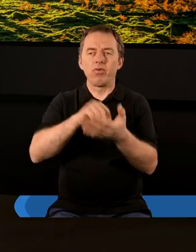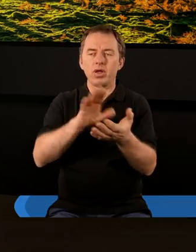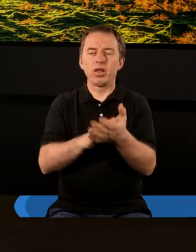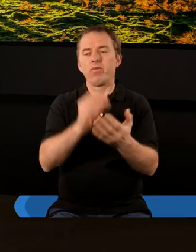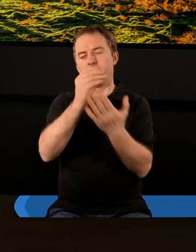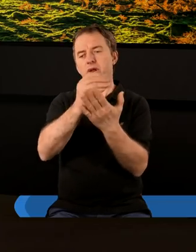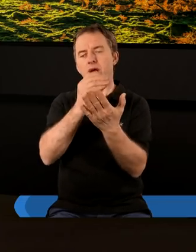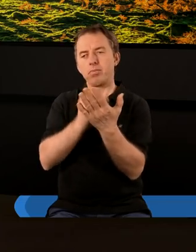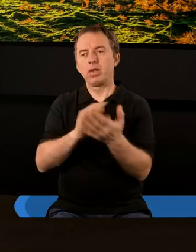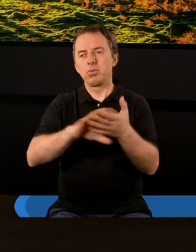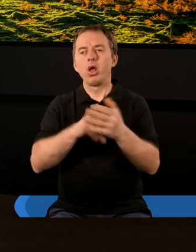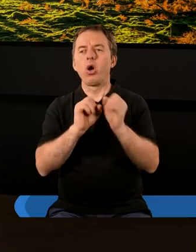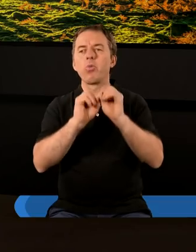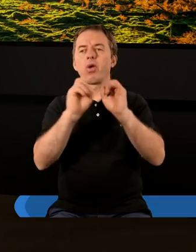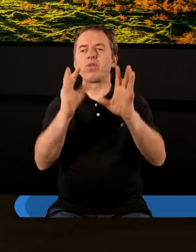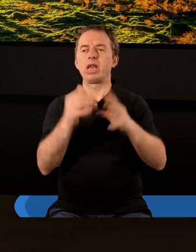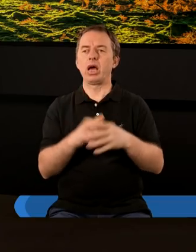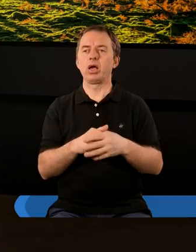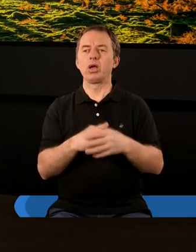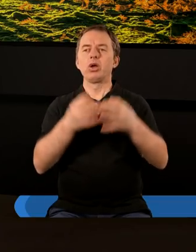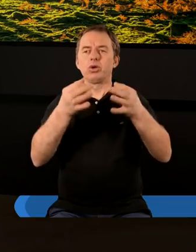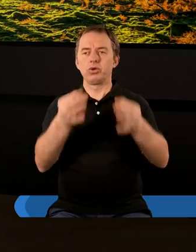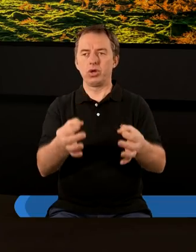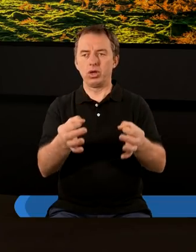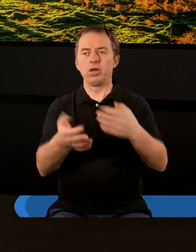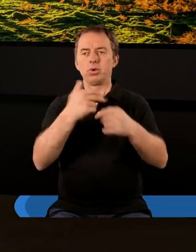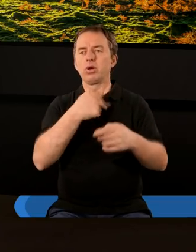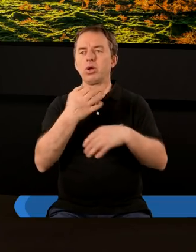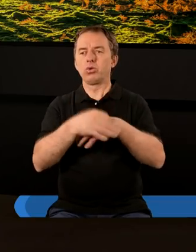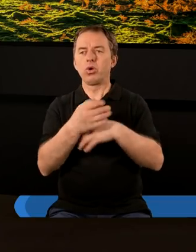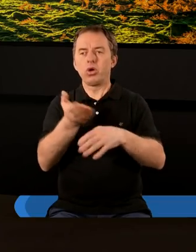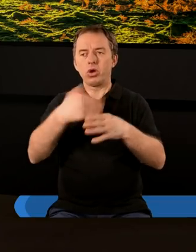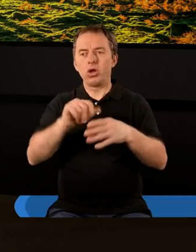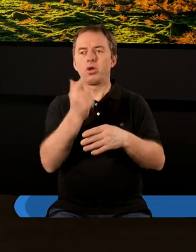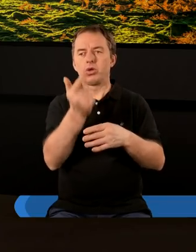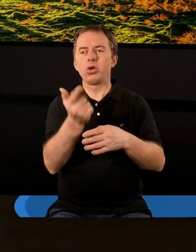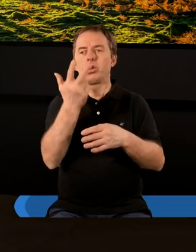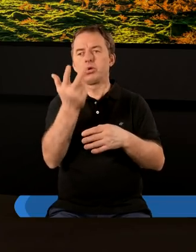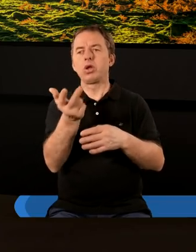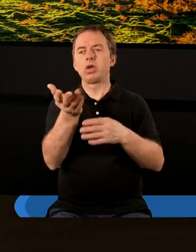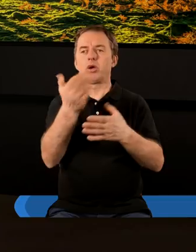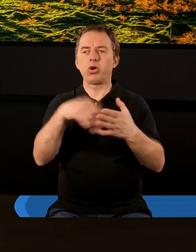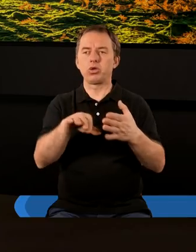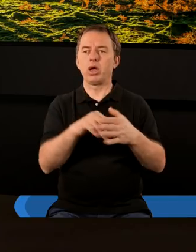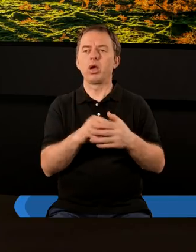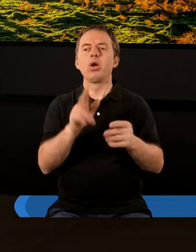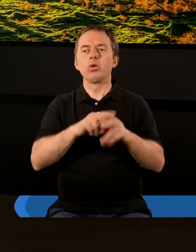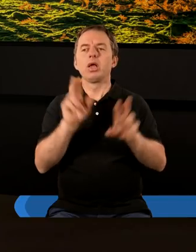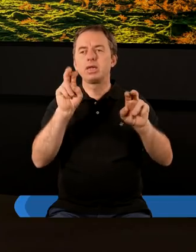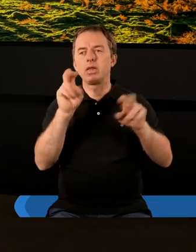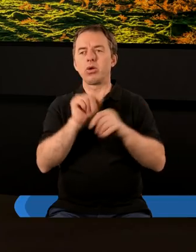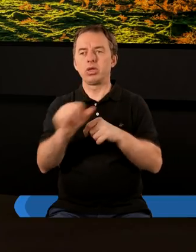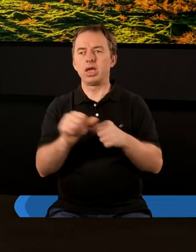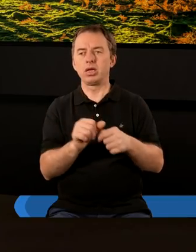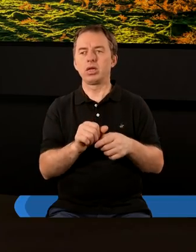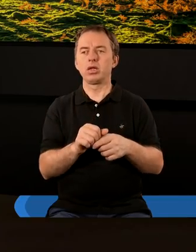fragmentach tej księgi, Księgi Objawienia. Dzisiaj przed nami studium rozdziałów drugiego i trzeciego, które zatytułowane